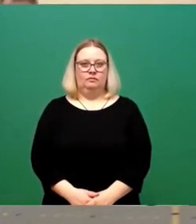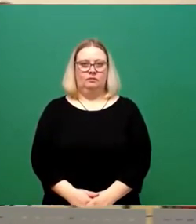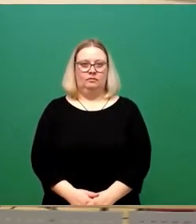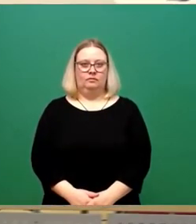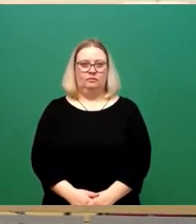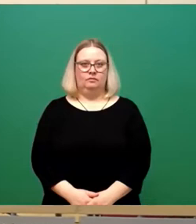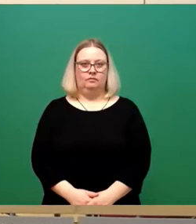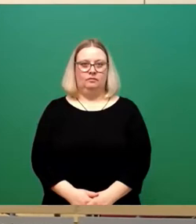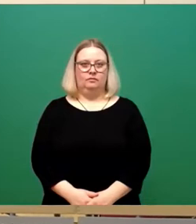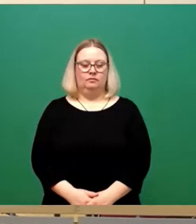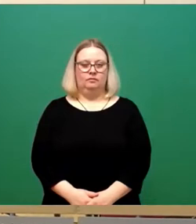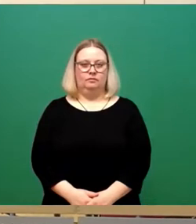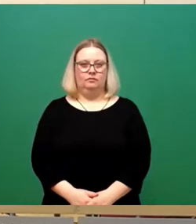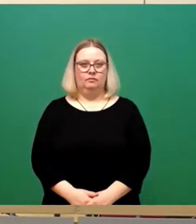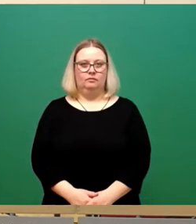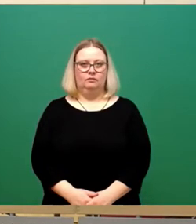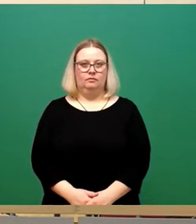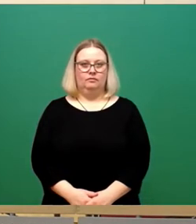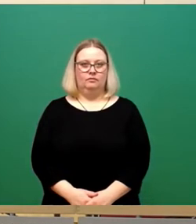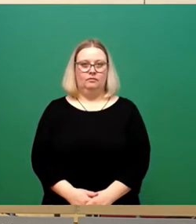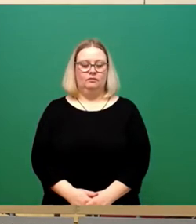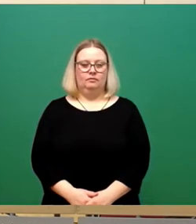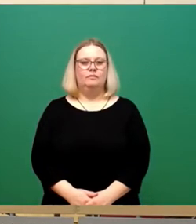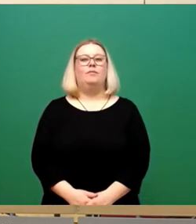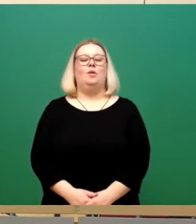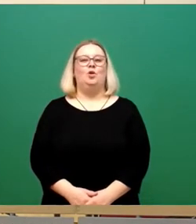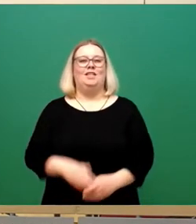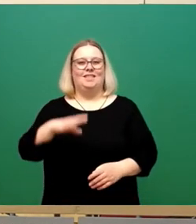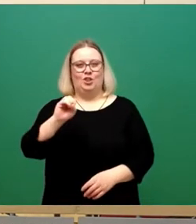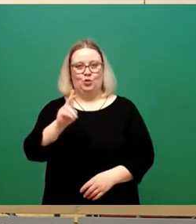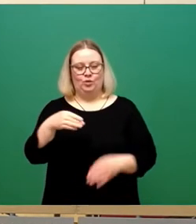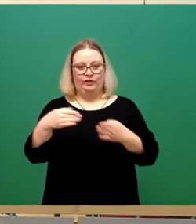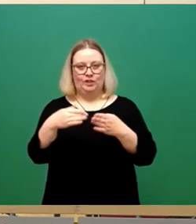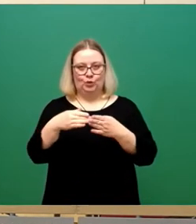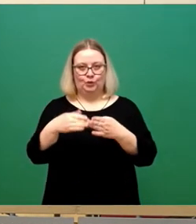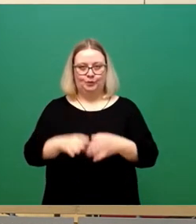So, dann machen wir weiter in der Fraktionsrunde mit der CDU-Fraktion. Herr Dr. Brautz.